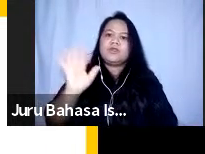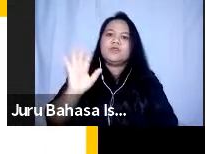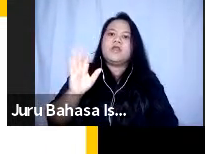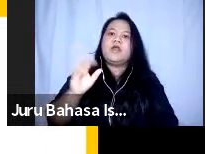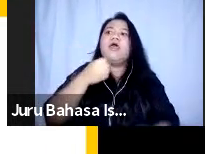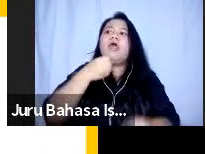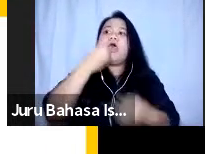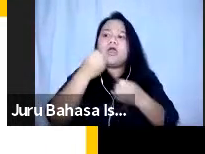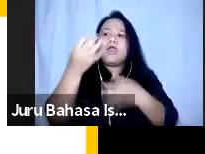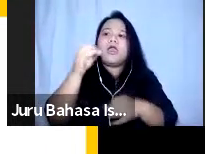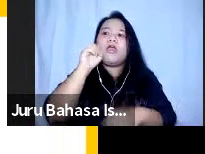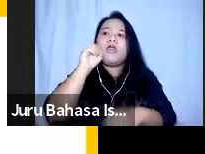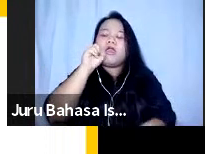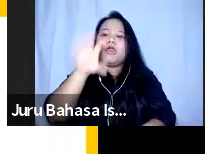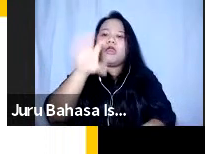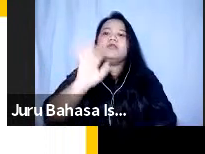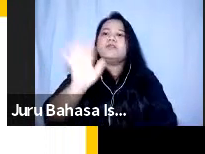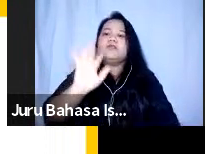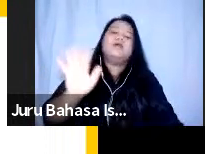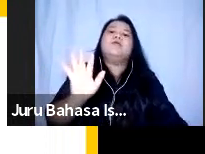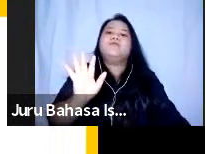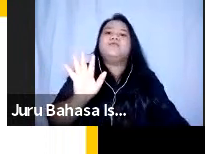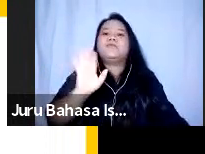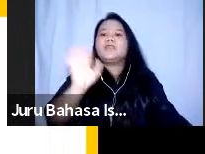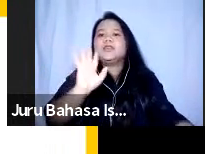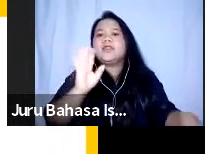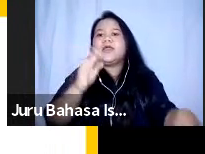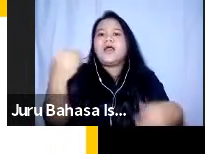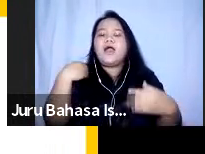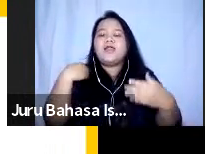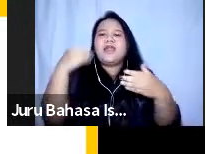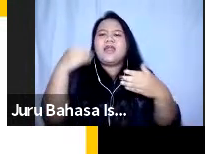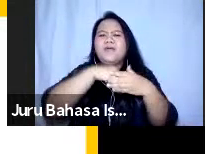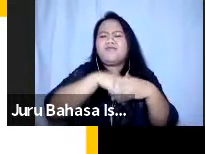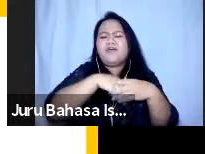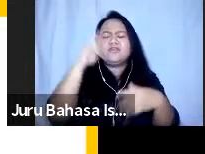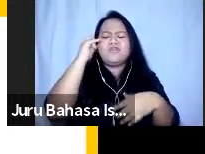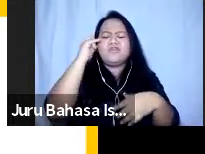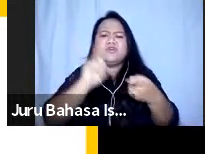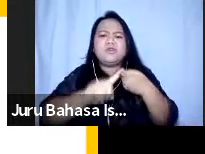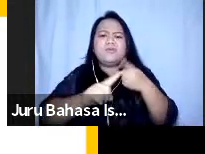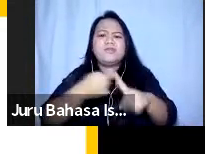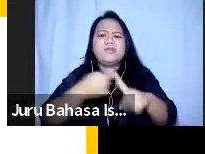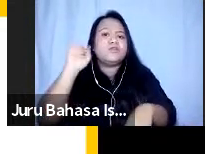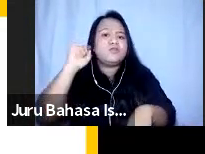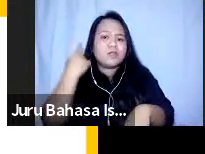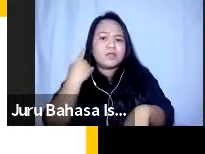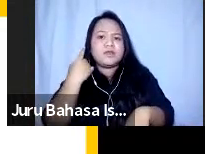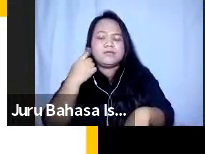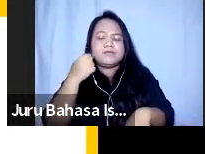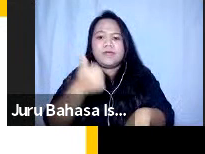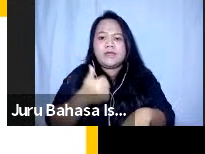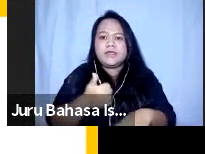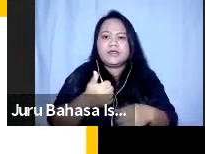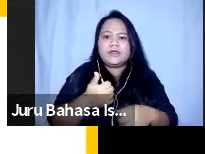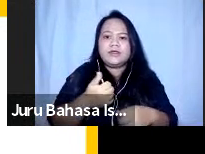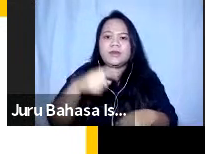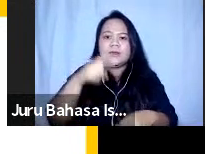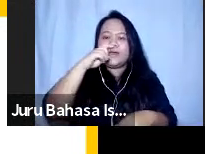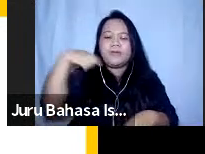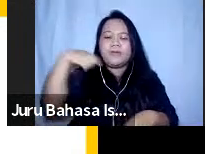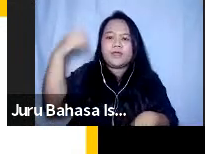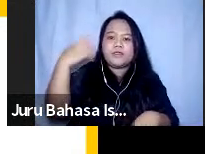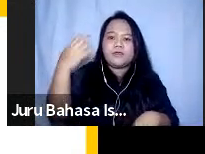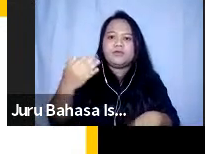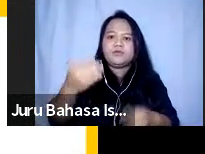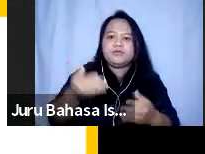berteriak teriak karena hilangkan itu karena itu tidak akan bermanfaat untuk teman-teman tuli nah baik masih yang